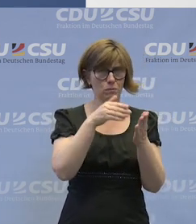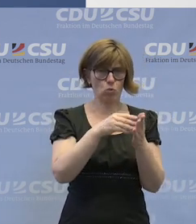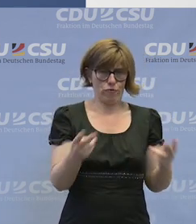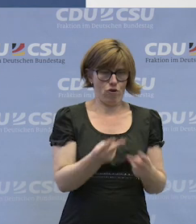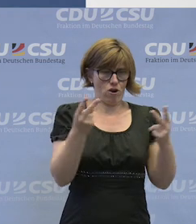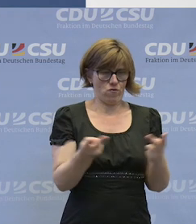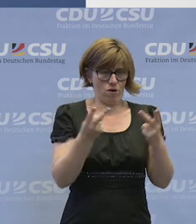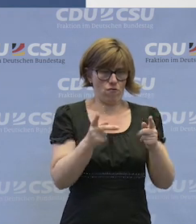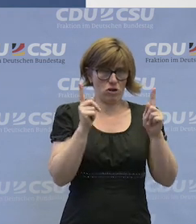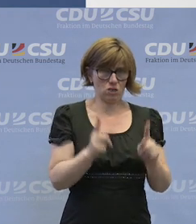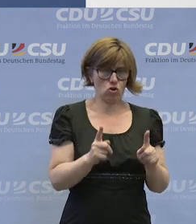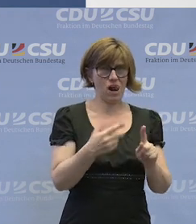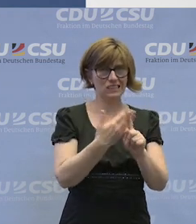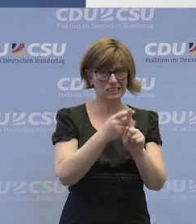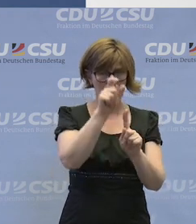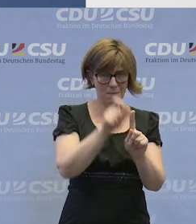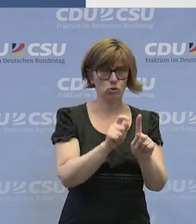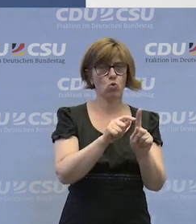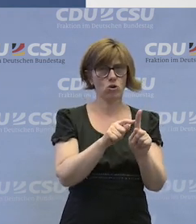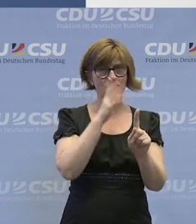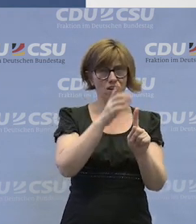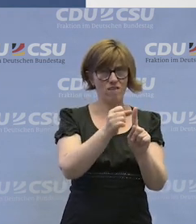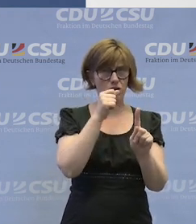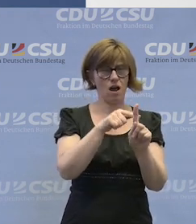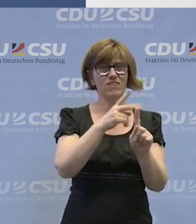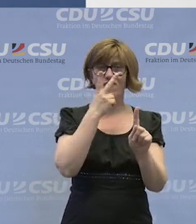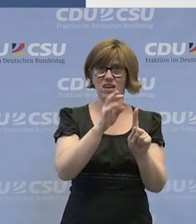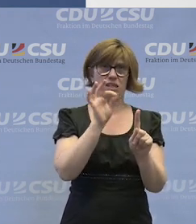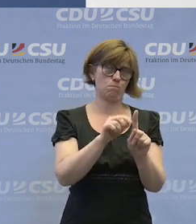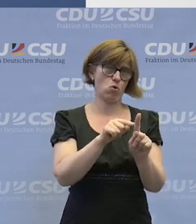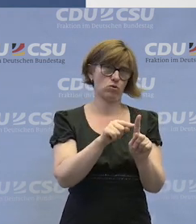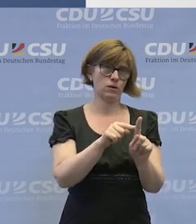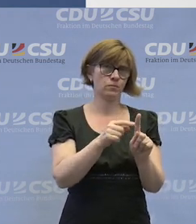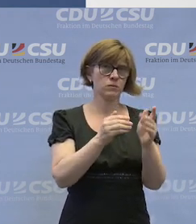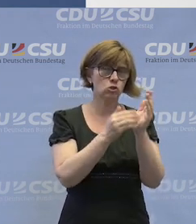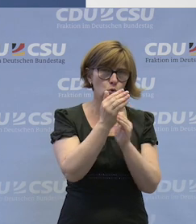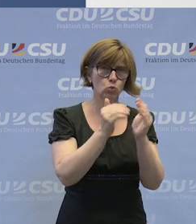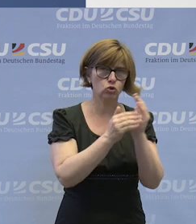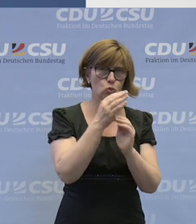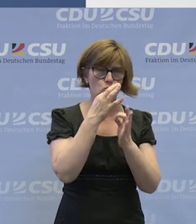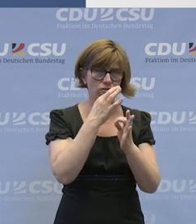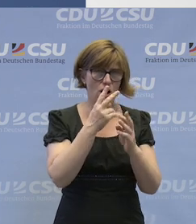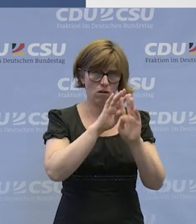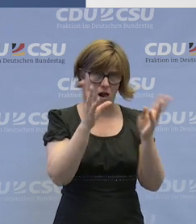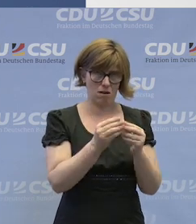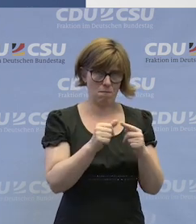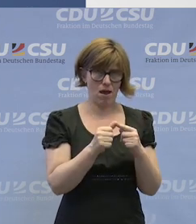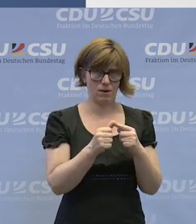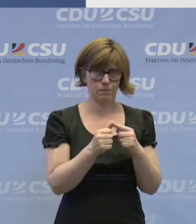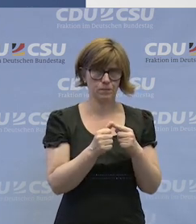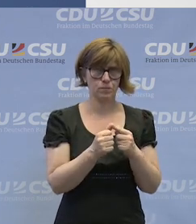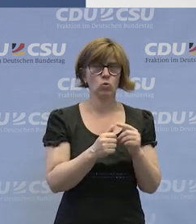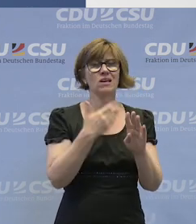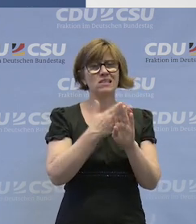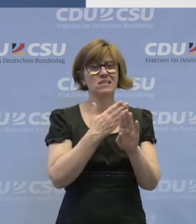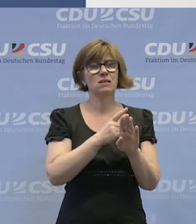zu fördern, dafür eben aus meiner Sicht eben wirklich ein ganz wichtiger Faktor ist, neben allen strukturellen Fragen. und da